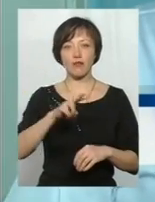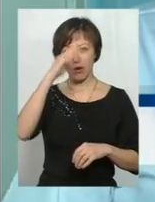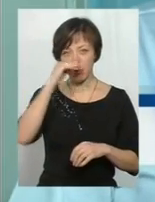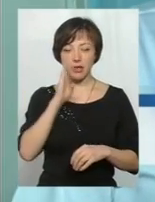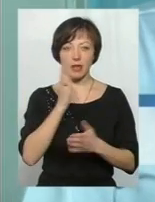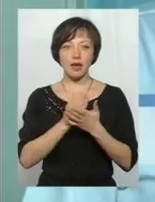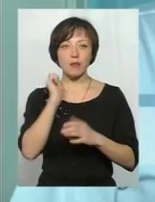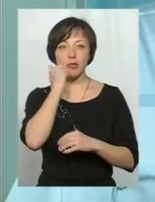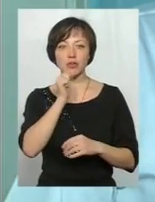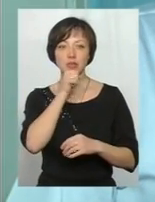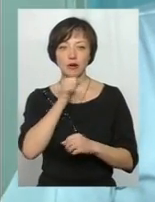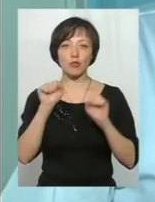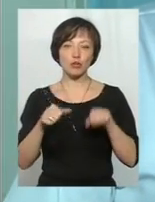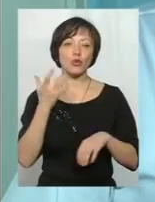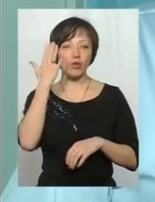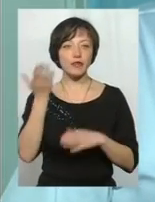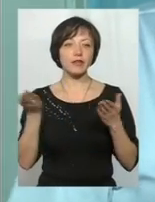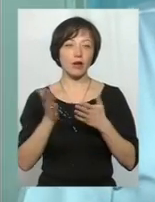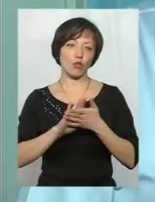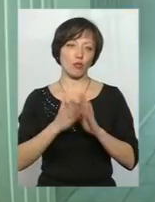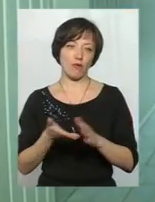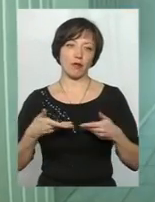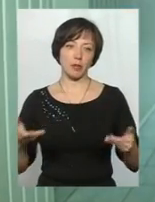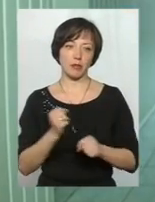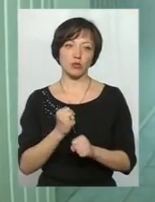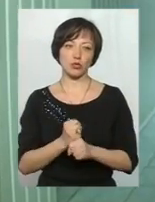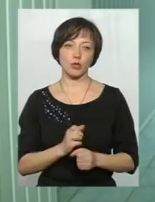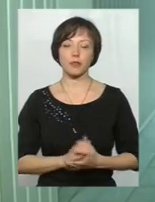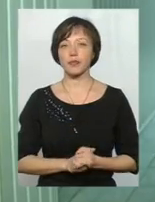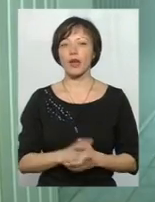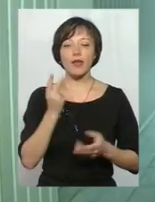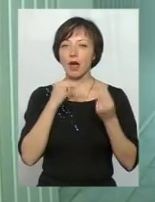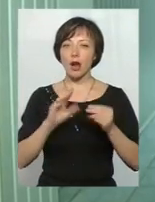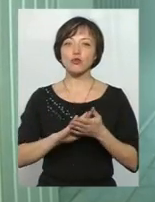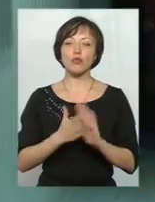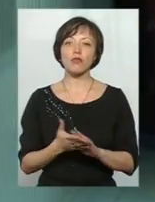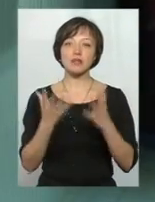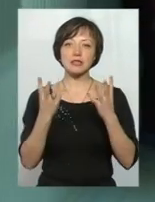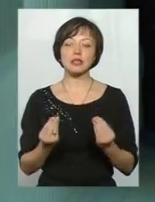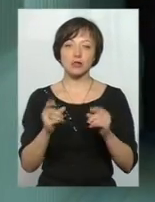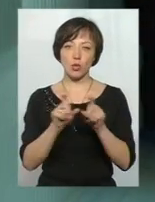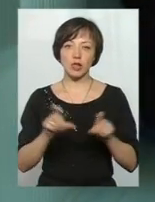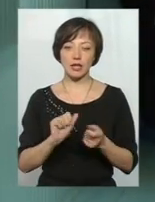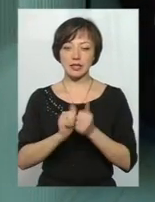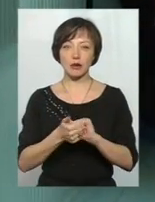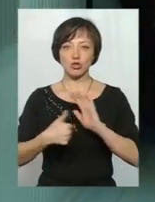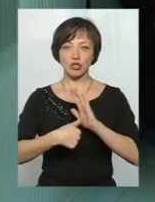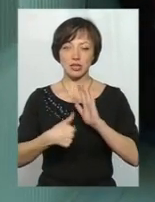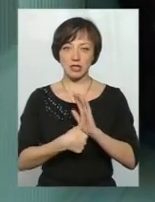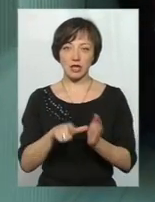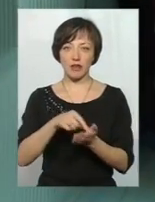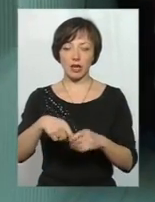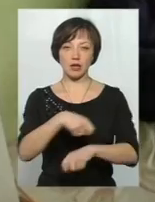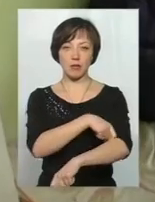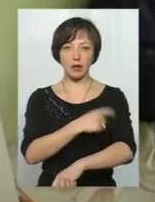є бабусі-дідусі, можете представити, в яких умовах ми працюємо. Некращі умови і у стаціонарі. Замість шести квадратних метрів на